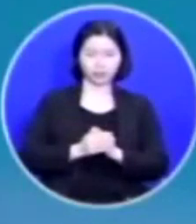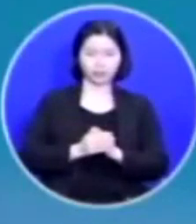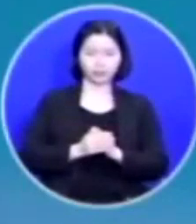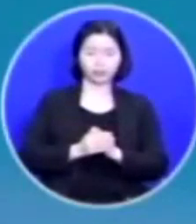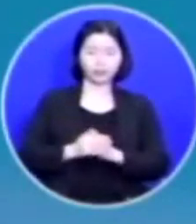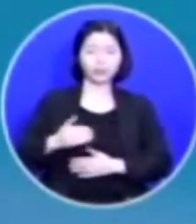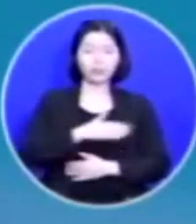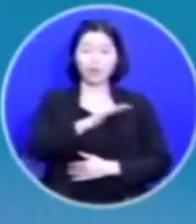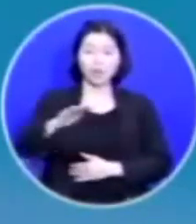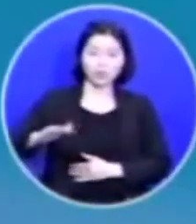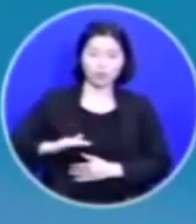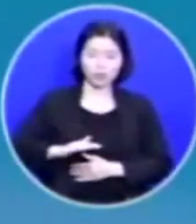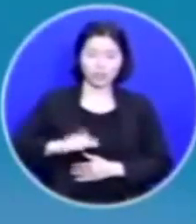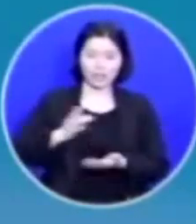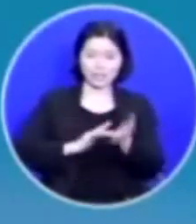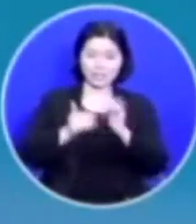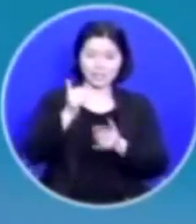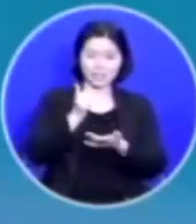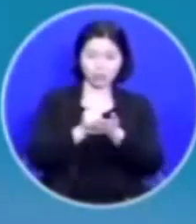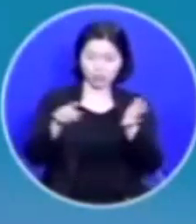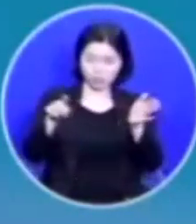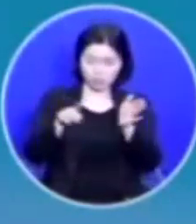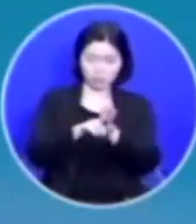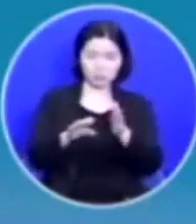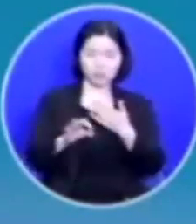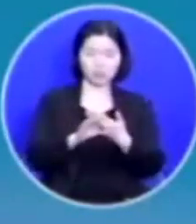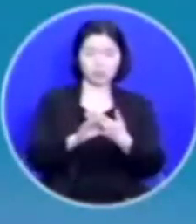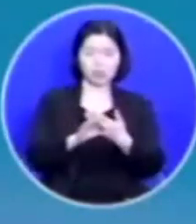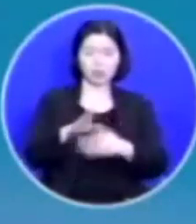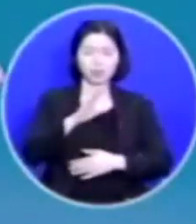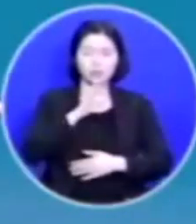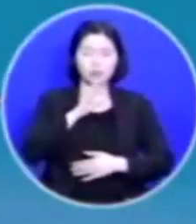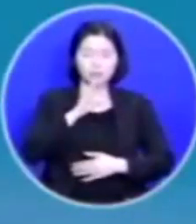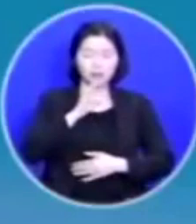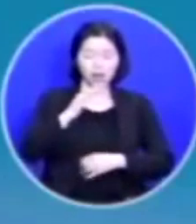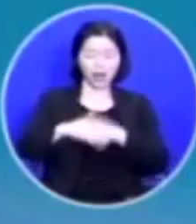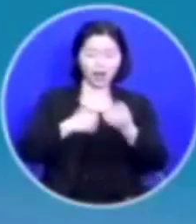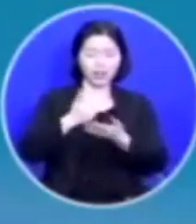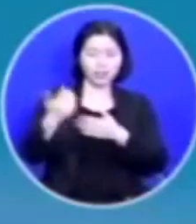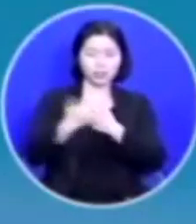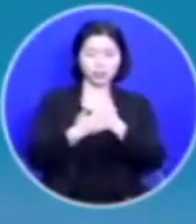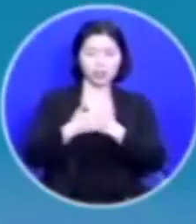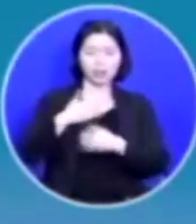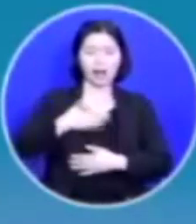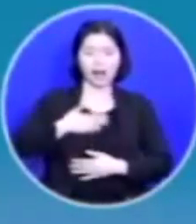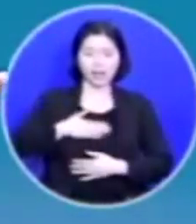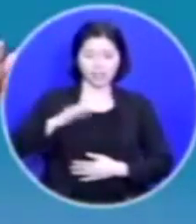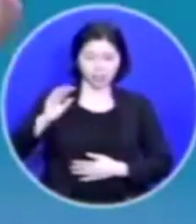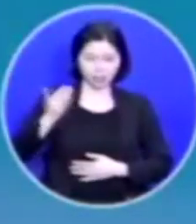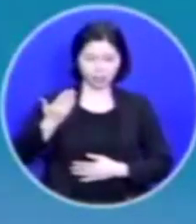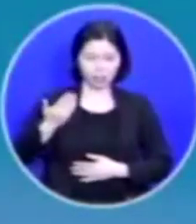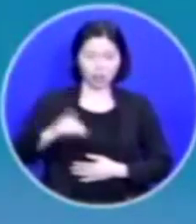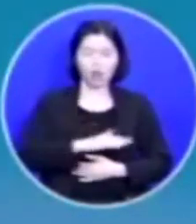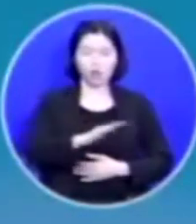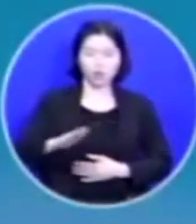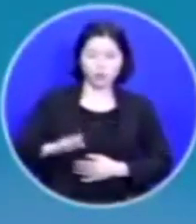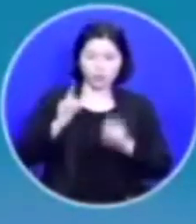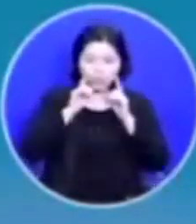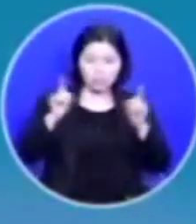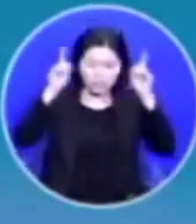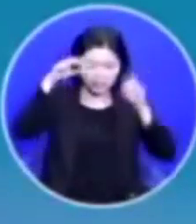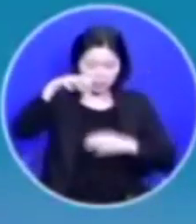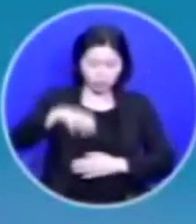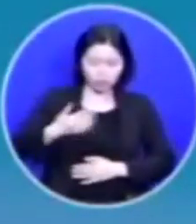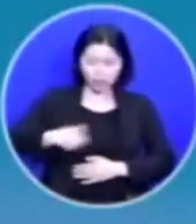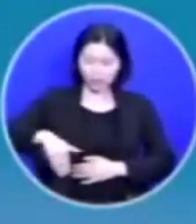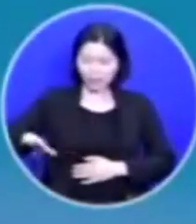우리가 예수님을 믿으면 우리는 비로소 하나님의 은혜를 알게 됩니다 우리는 지옥에 갈 수밖에 없는